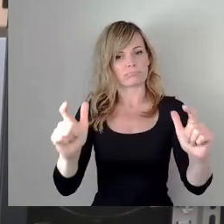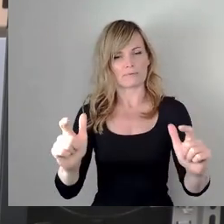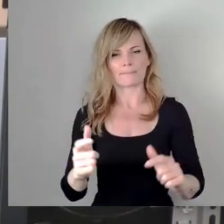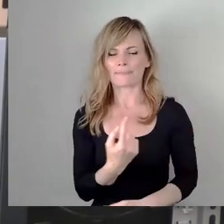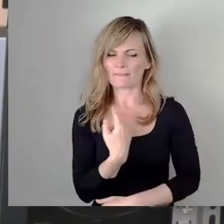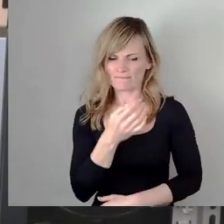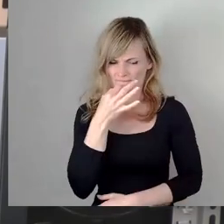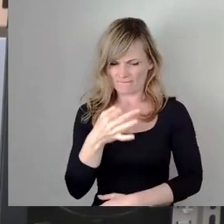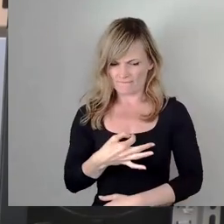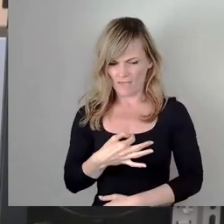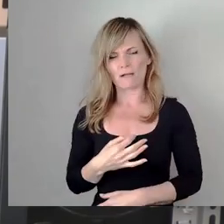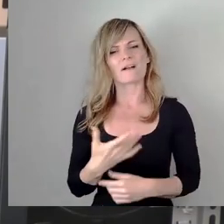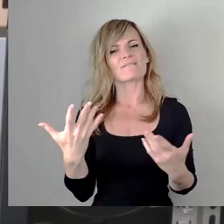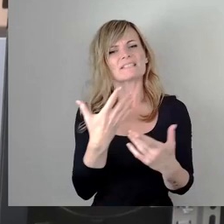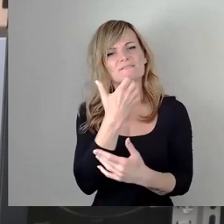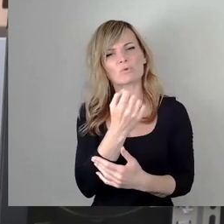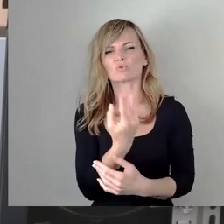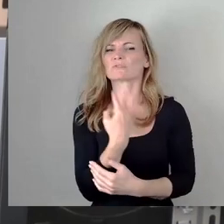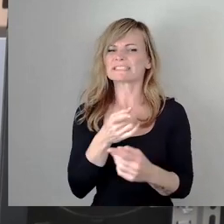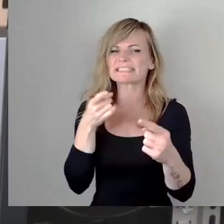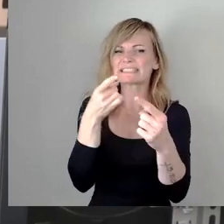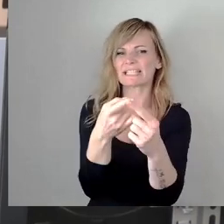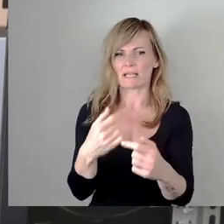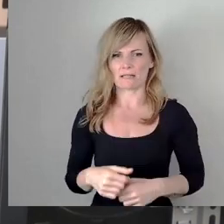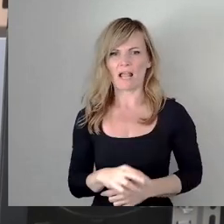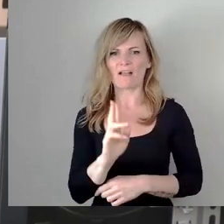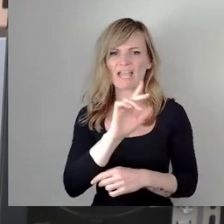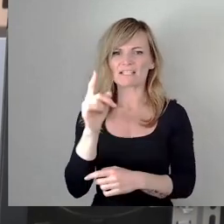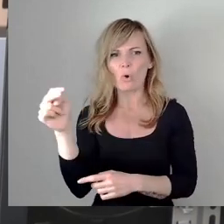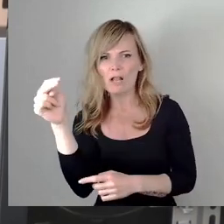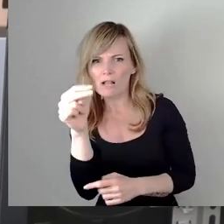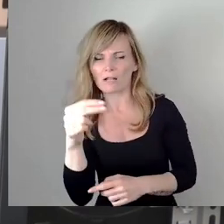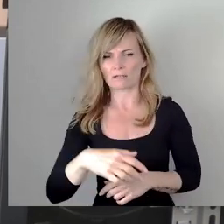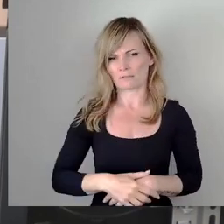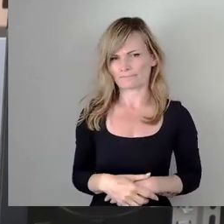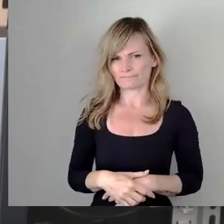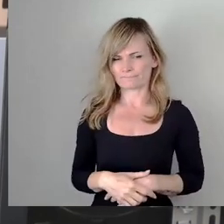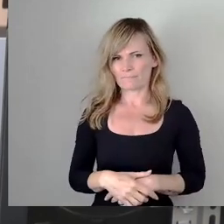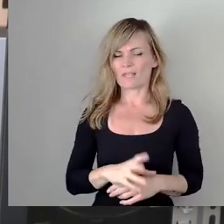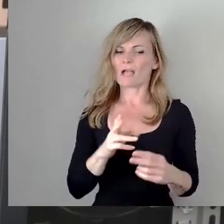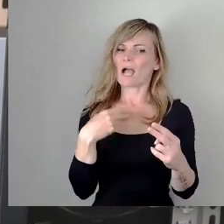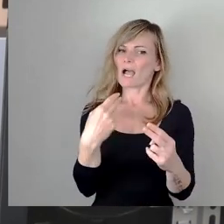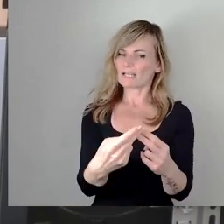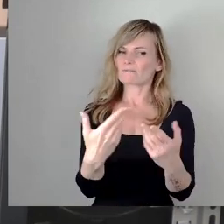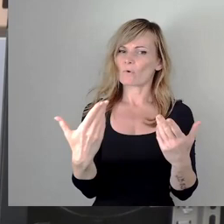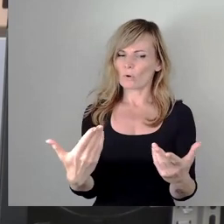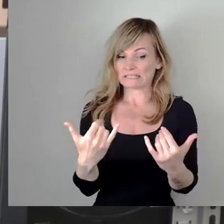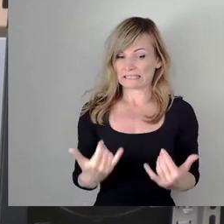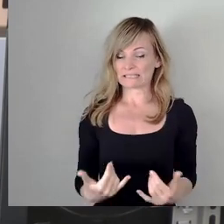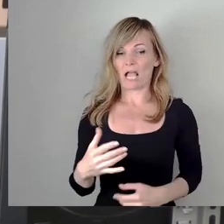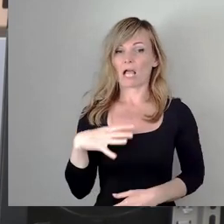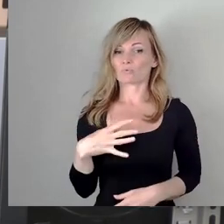damit erreichen wollen. Es ist hier die Antwort auf die Frage, wie die aktuellen Formen der städtischen